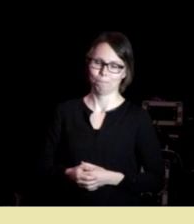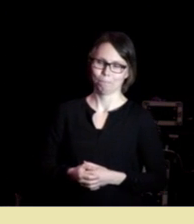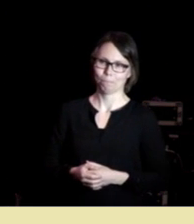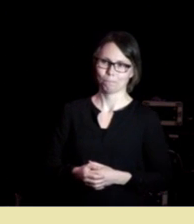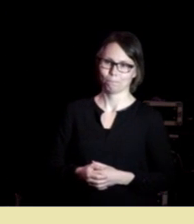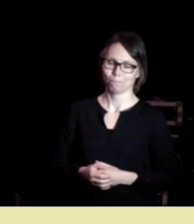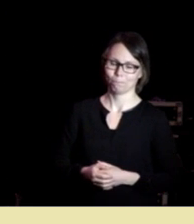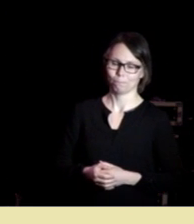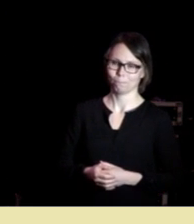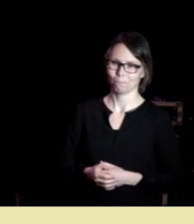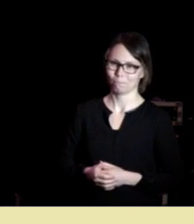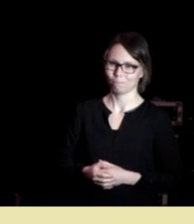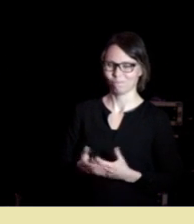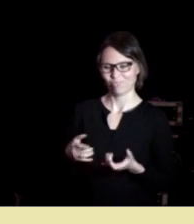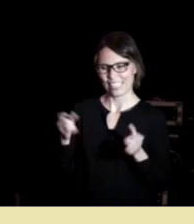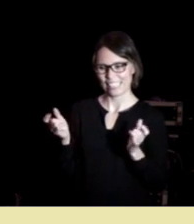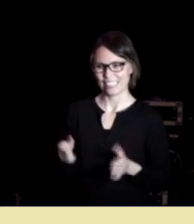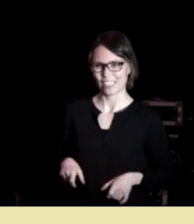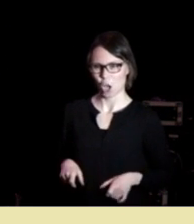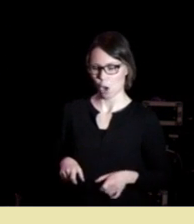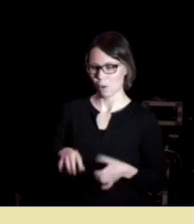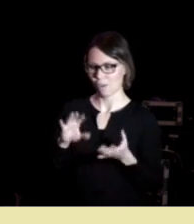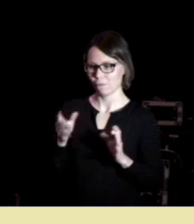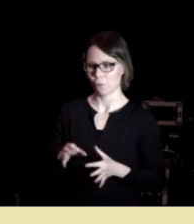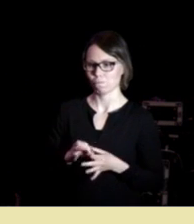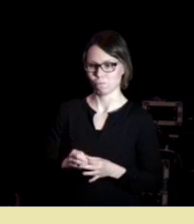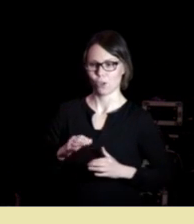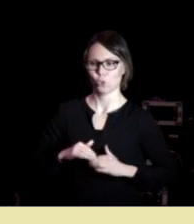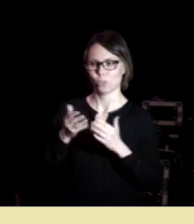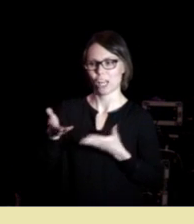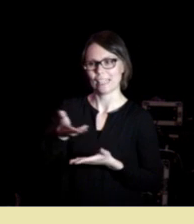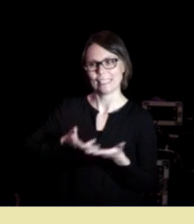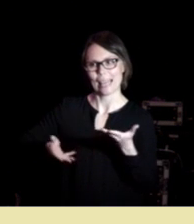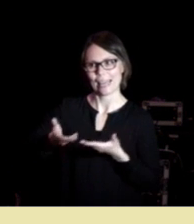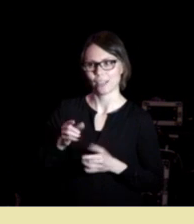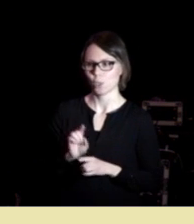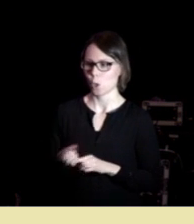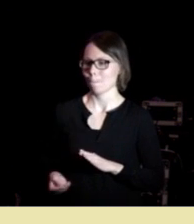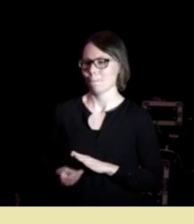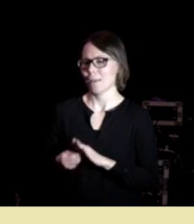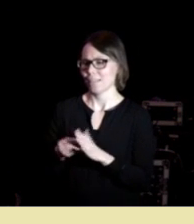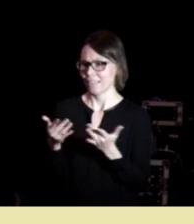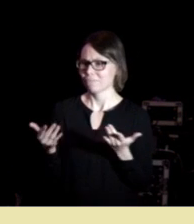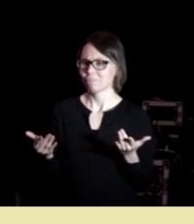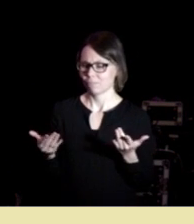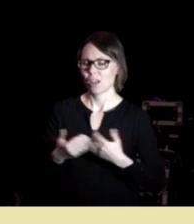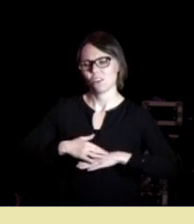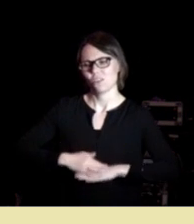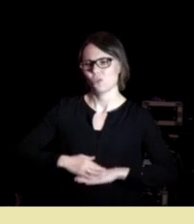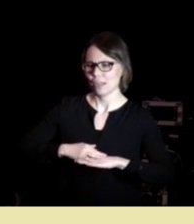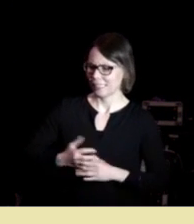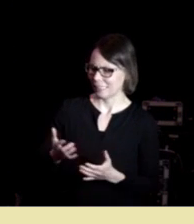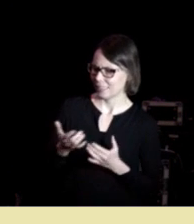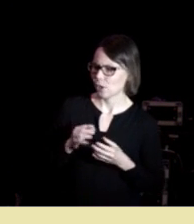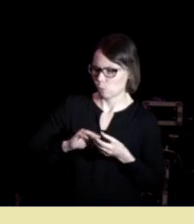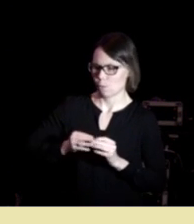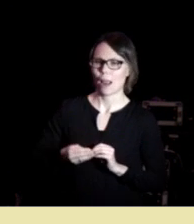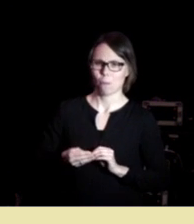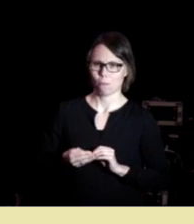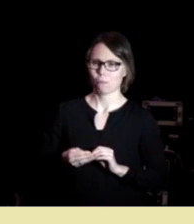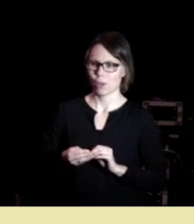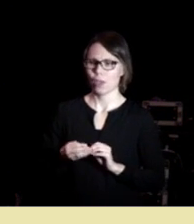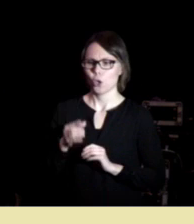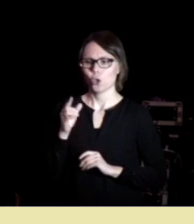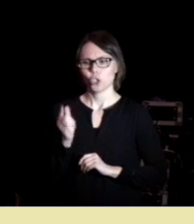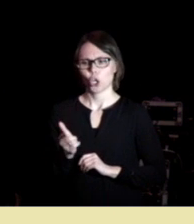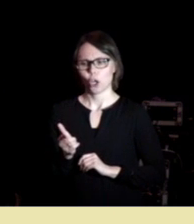det er en risikabel form for sosialisering som bidrar til et grunnleggende interessant problem fordi det er